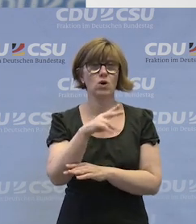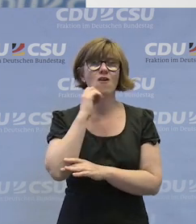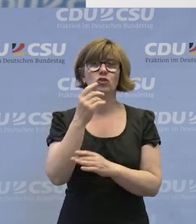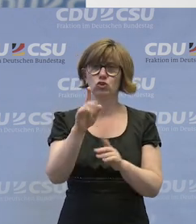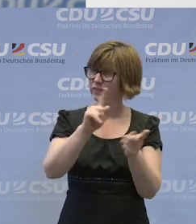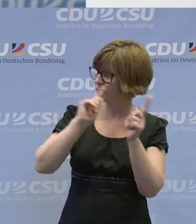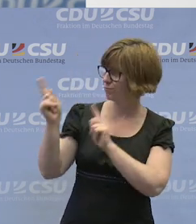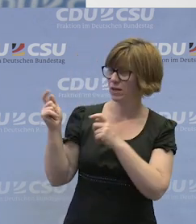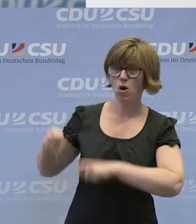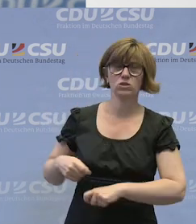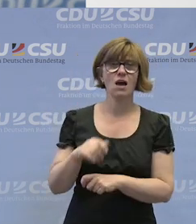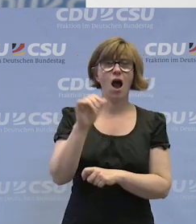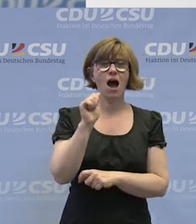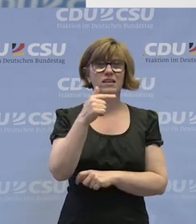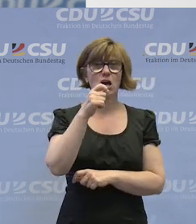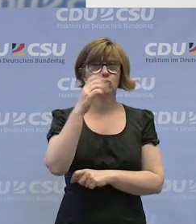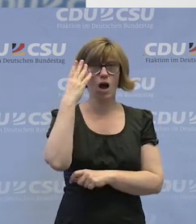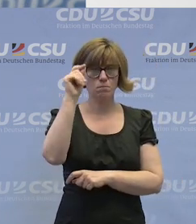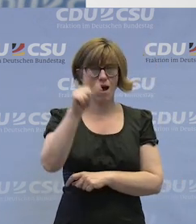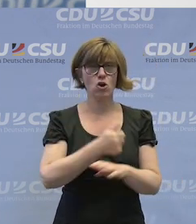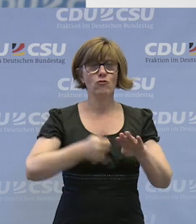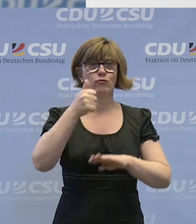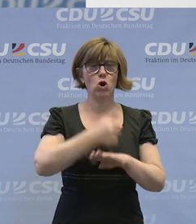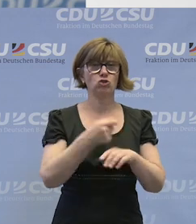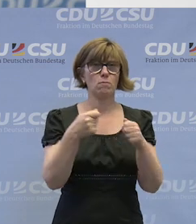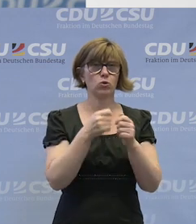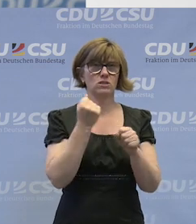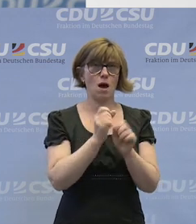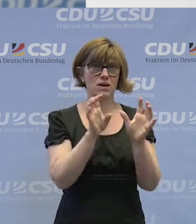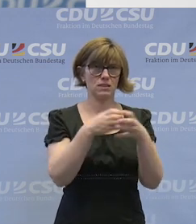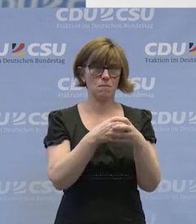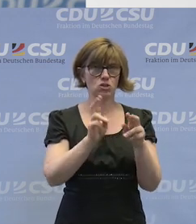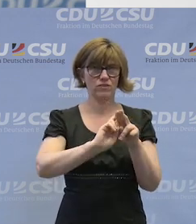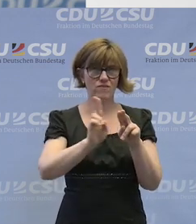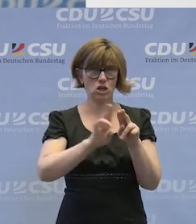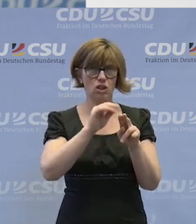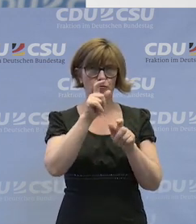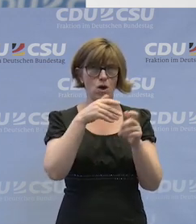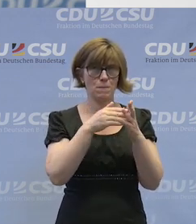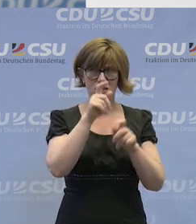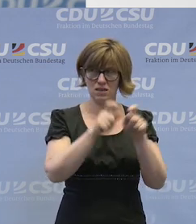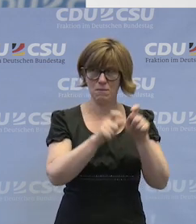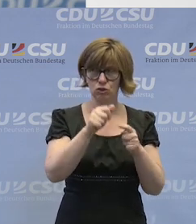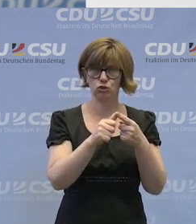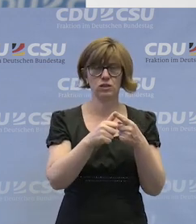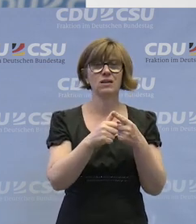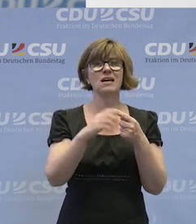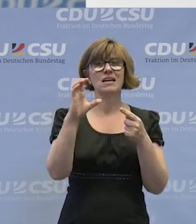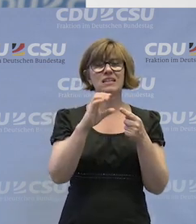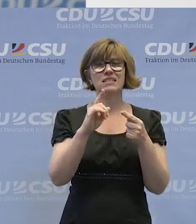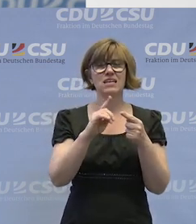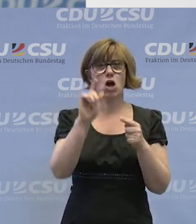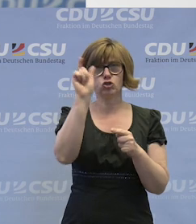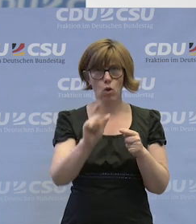die Runde bitten. Andrea Stratmann, Vorstand der Bundesarbeitsgemeinschaft der Werkstätten für behinderte Menschen. Dann ist Christina